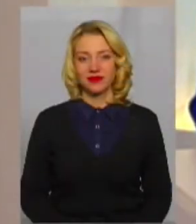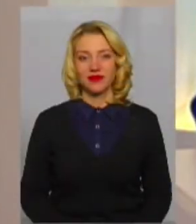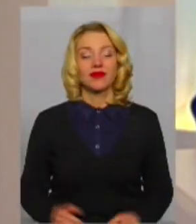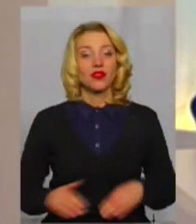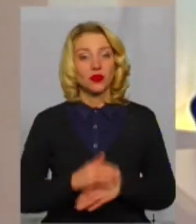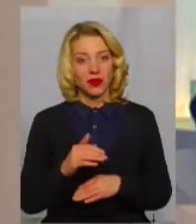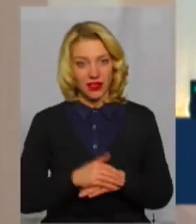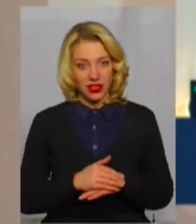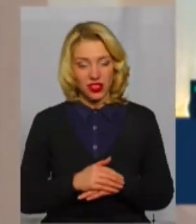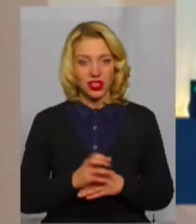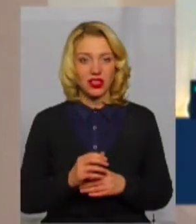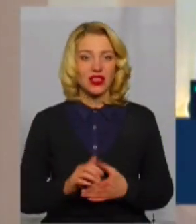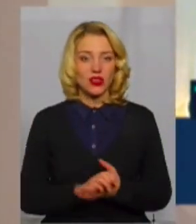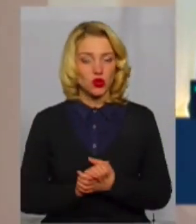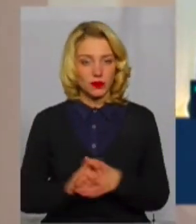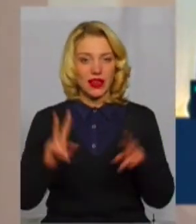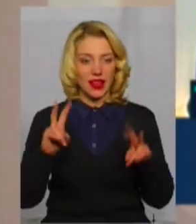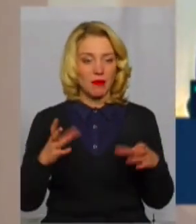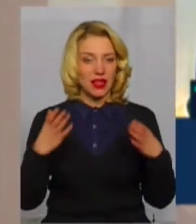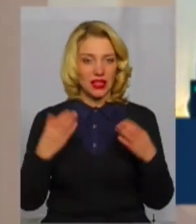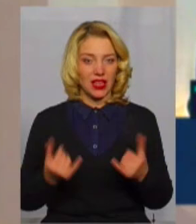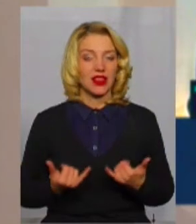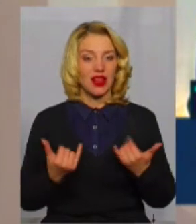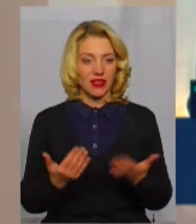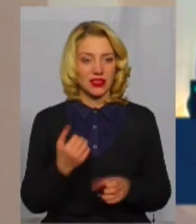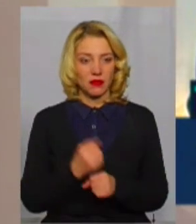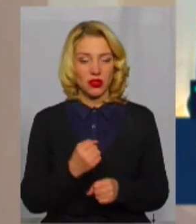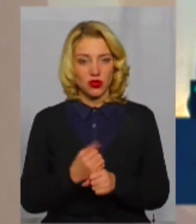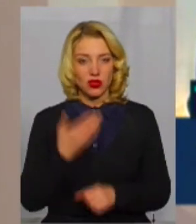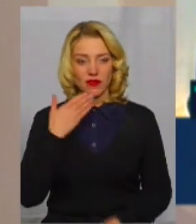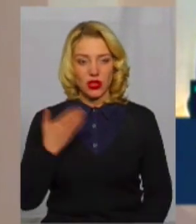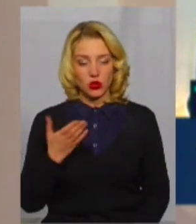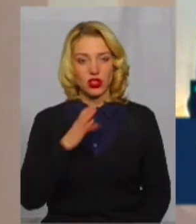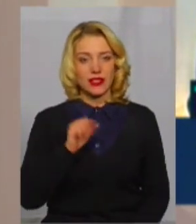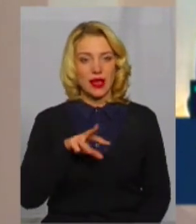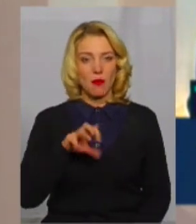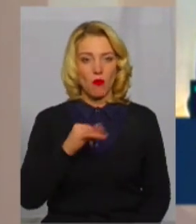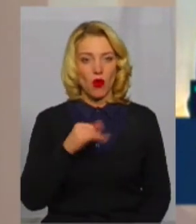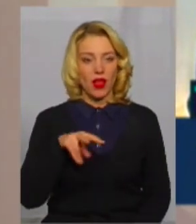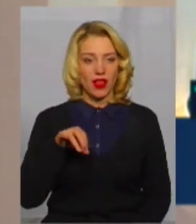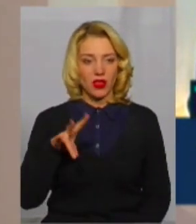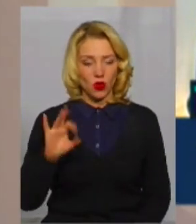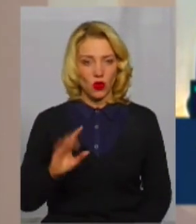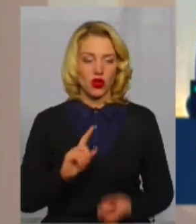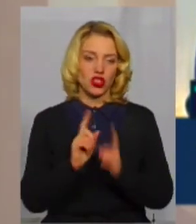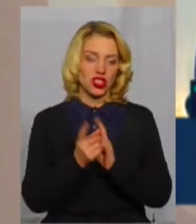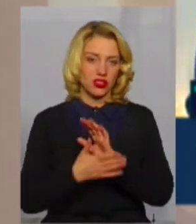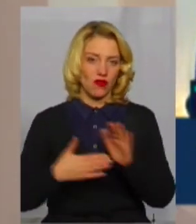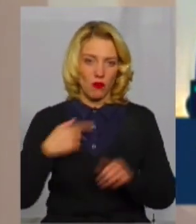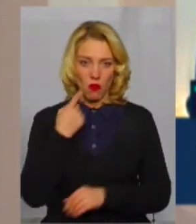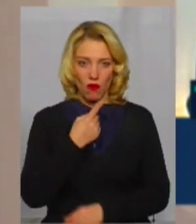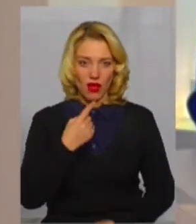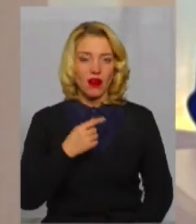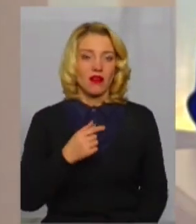Добрий вечір! На Суспільному тема дня. Для вас працює ведуча Алла Самойленко, на жестову мову перекладає